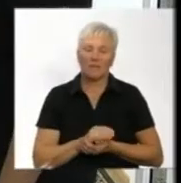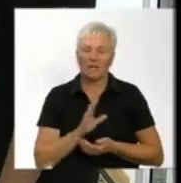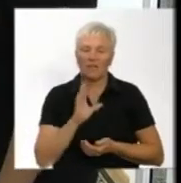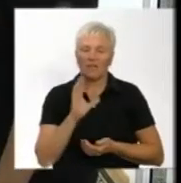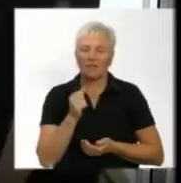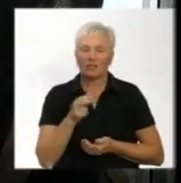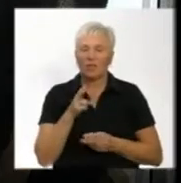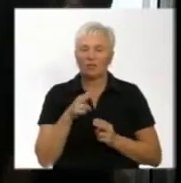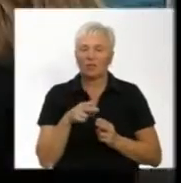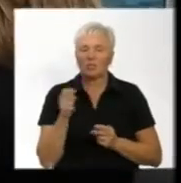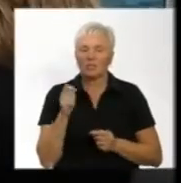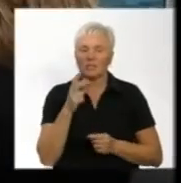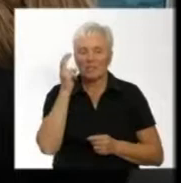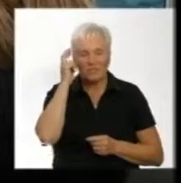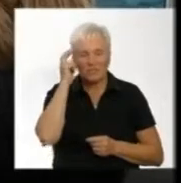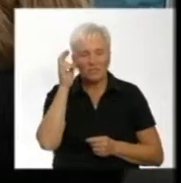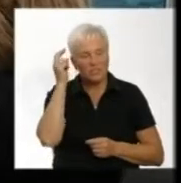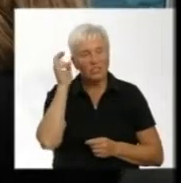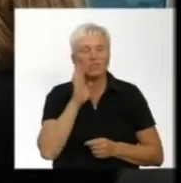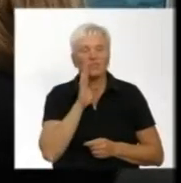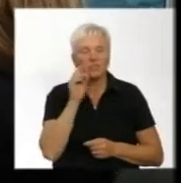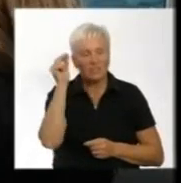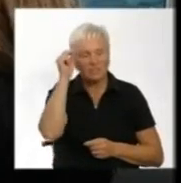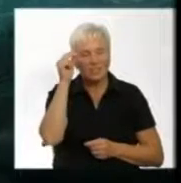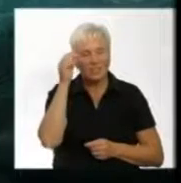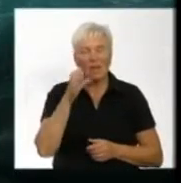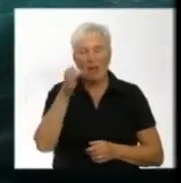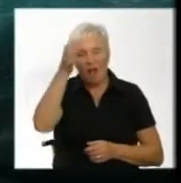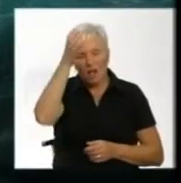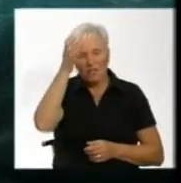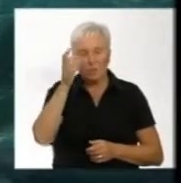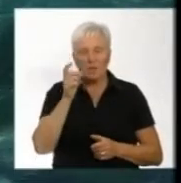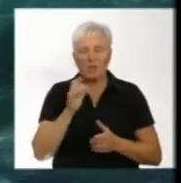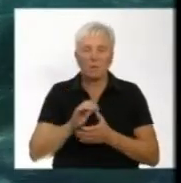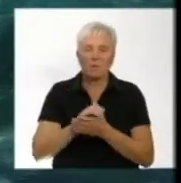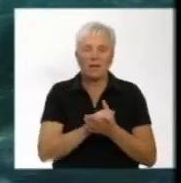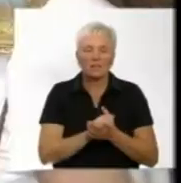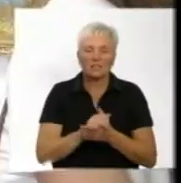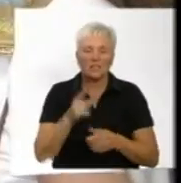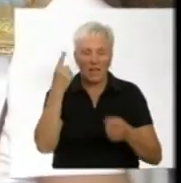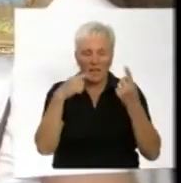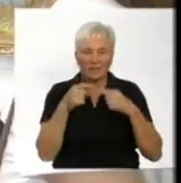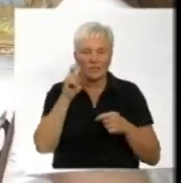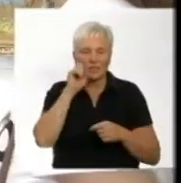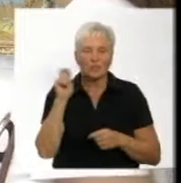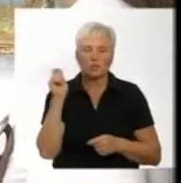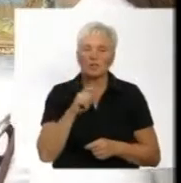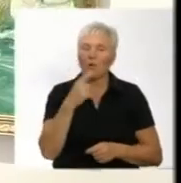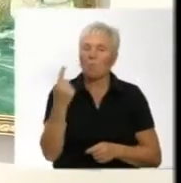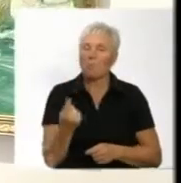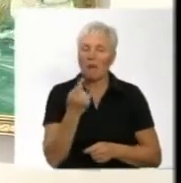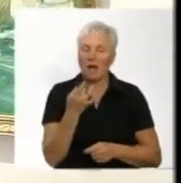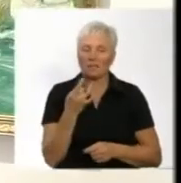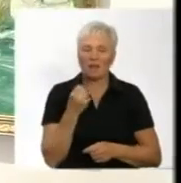Наконечна приїхала з Києва. Дівчина-навчальця в Академії мистецтв на організатора свят. До Вінницького художнього музею прийшла вперше.